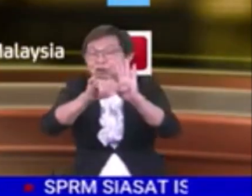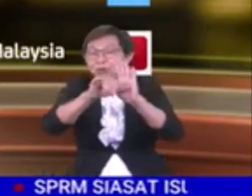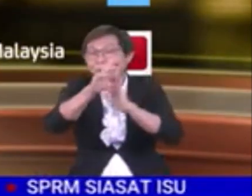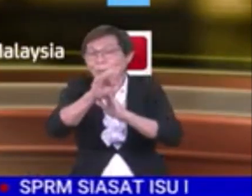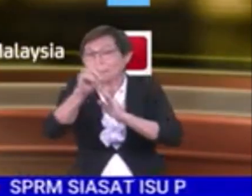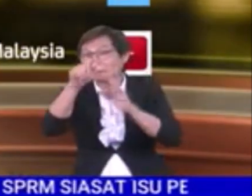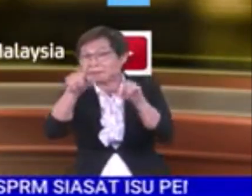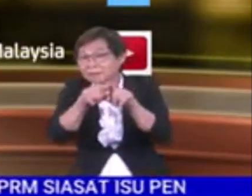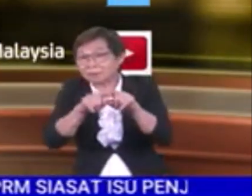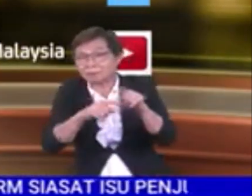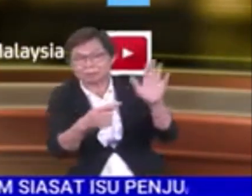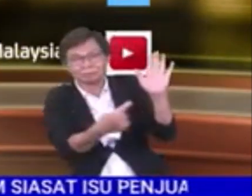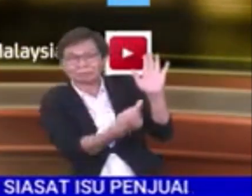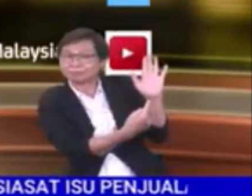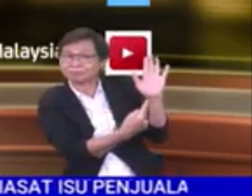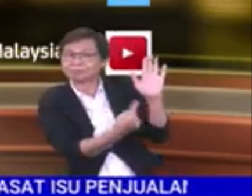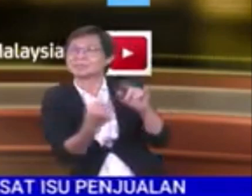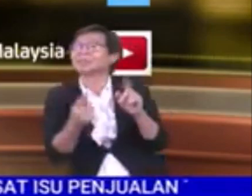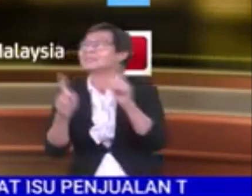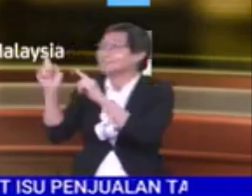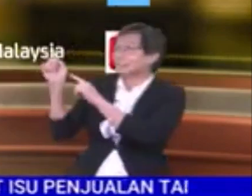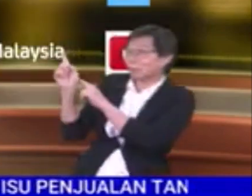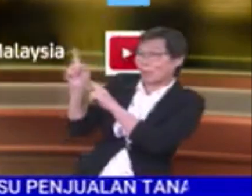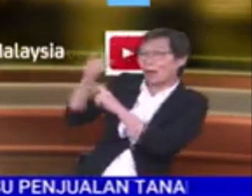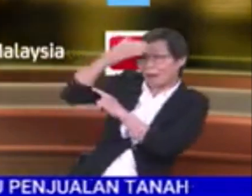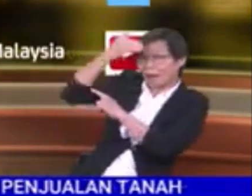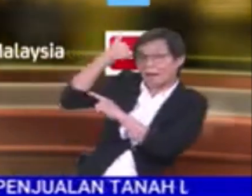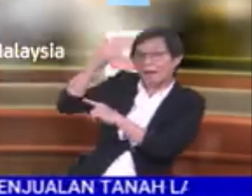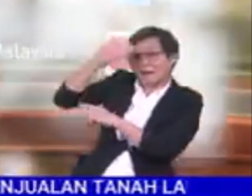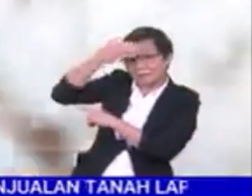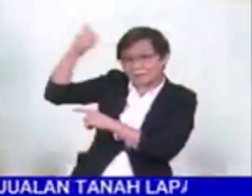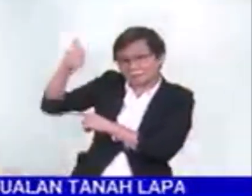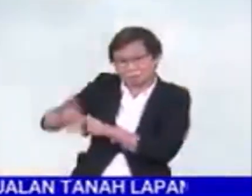yang tertera. Saya Khaira Syamsuddin. Assalamualaikum.